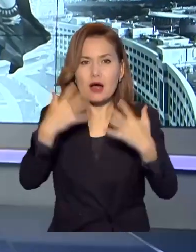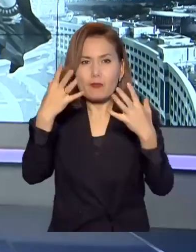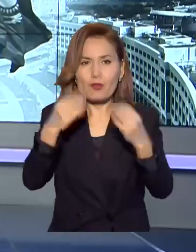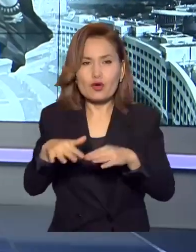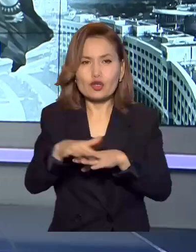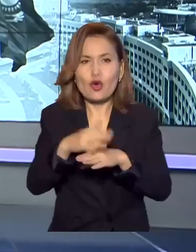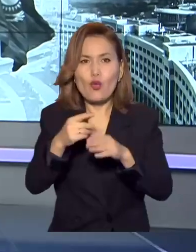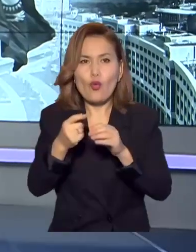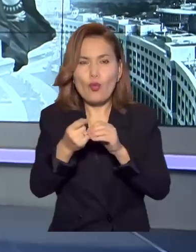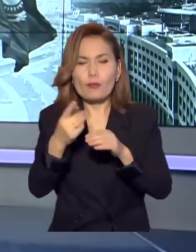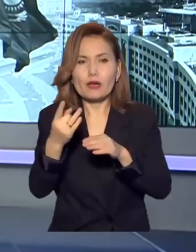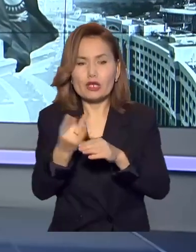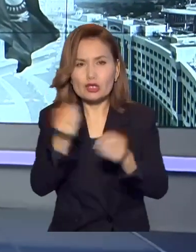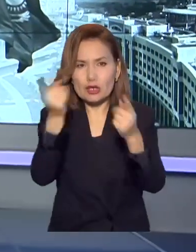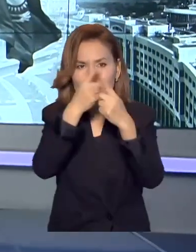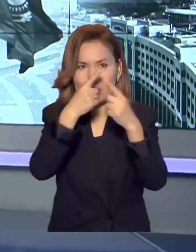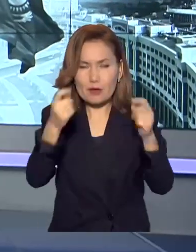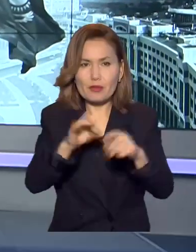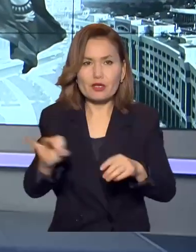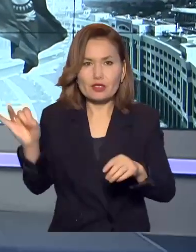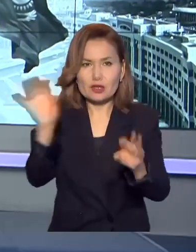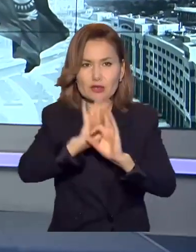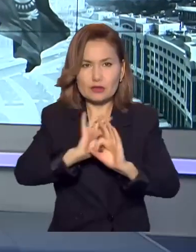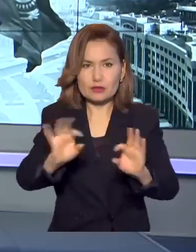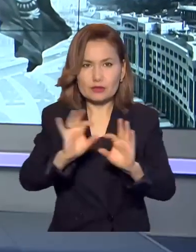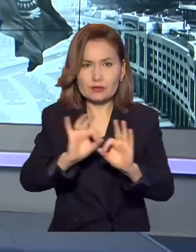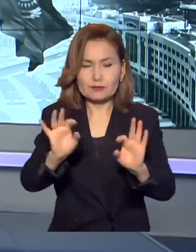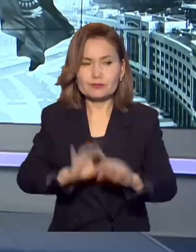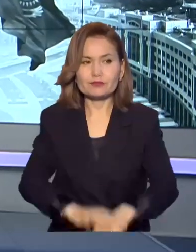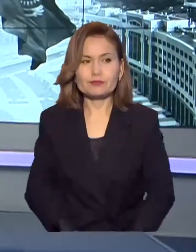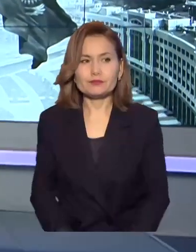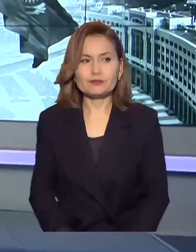жарайланып отыр. Соның хронологиосынна зер салайық.